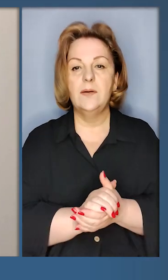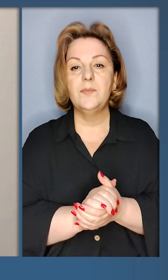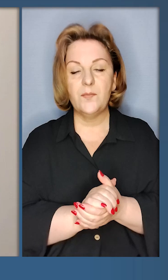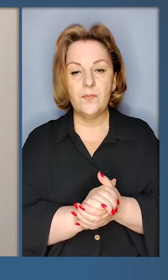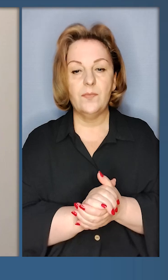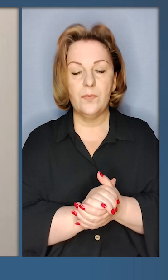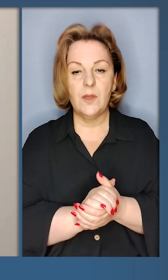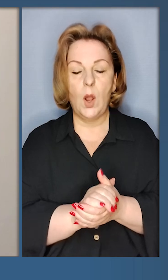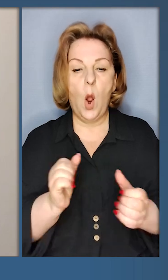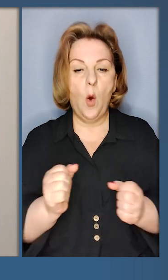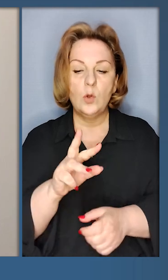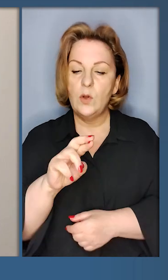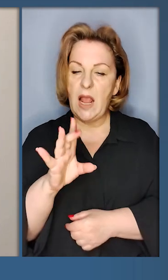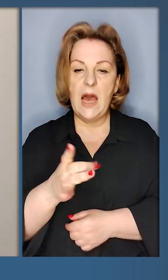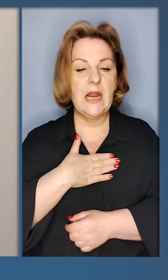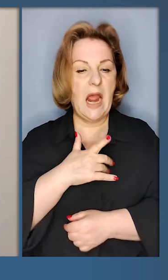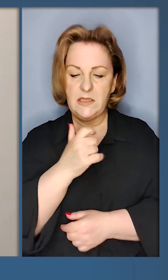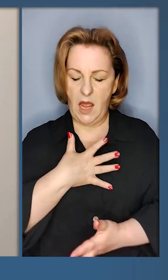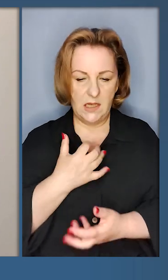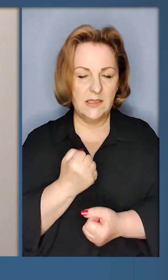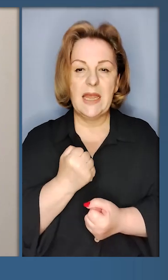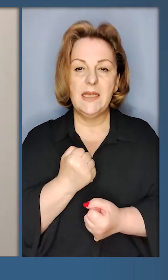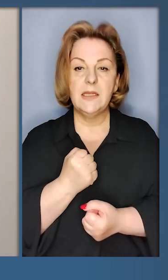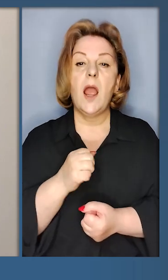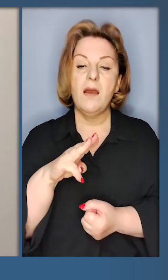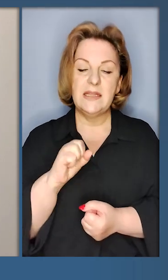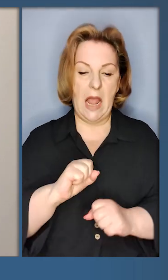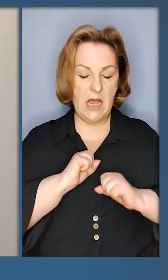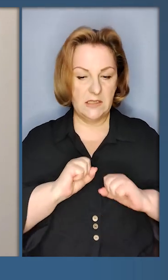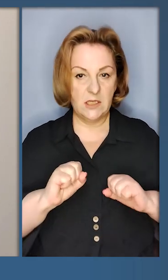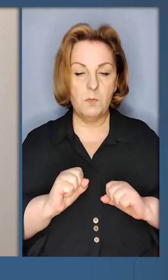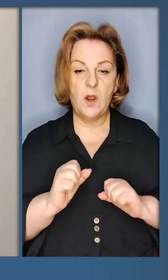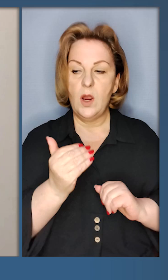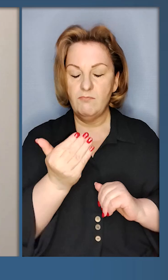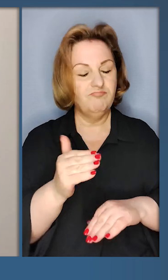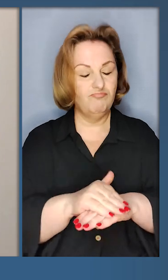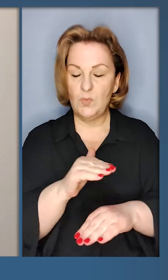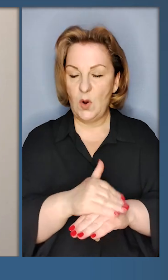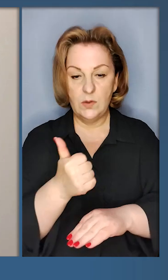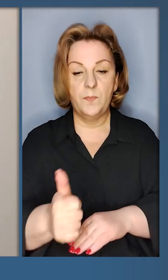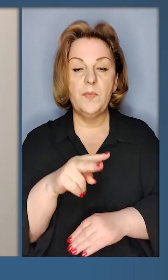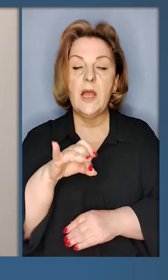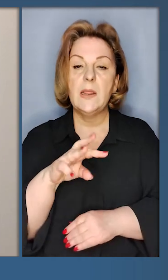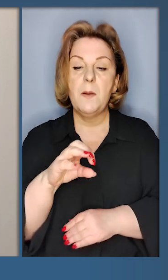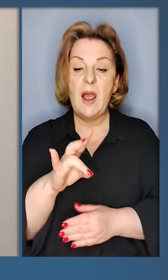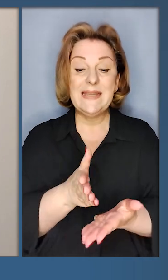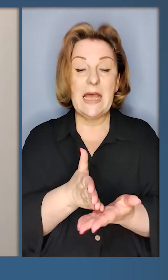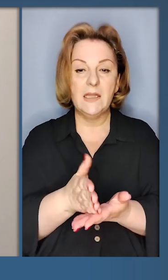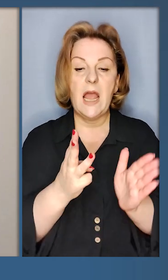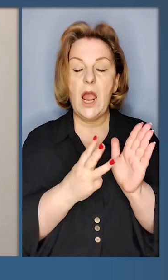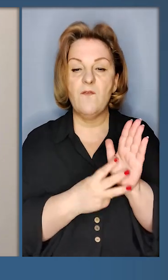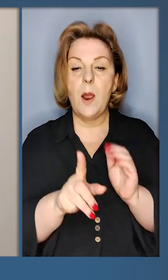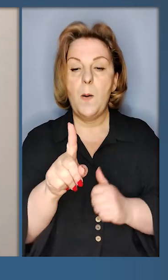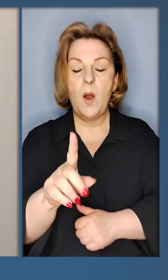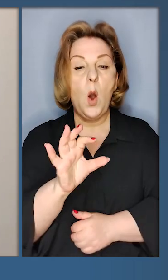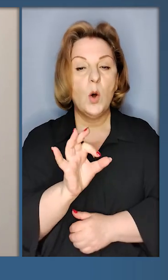окрема механізована бригада. Холодний яр. Дякую вам за стійкість та за сміливість ваш, молодці. Лиманський